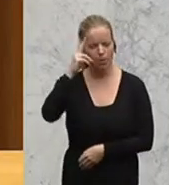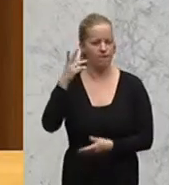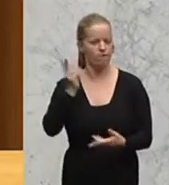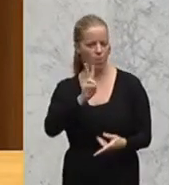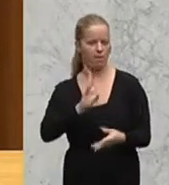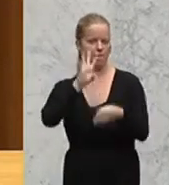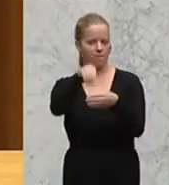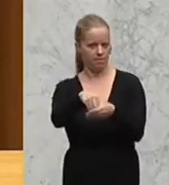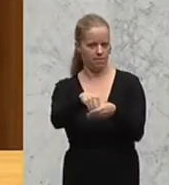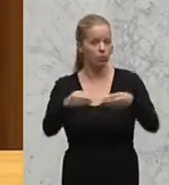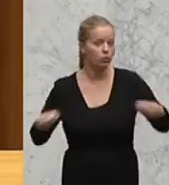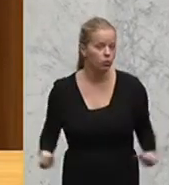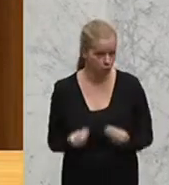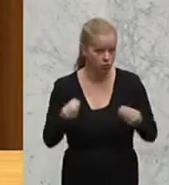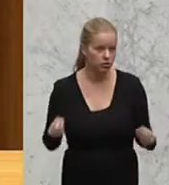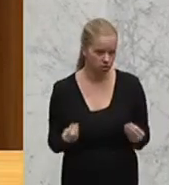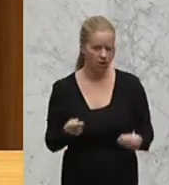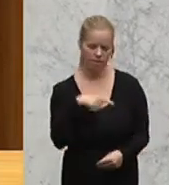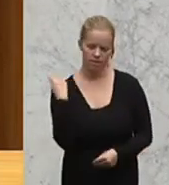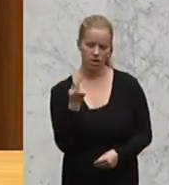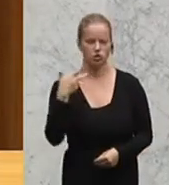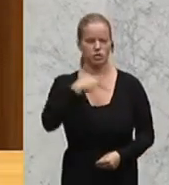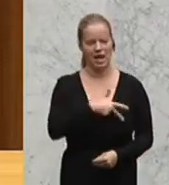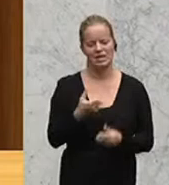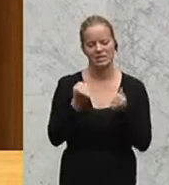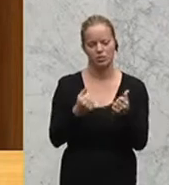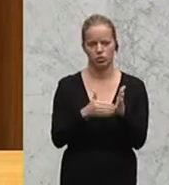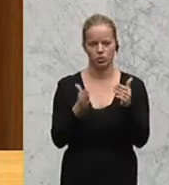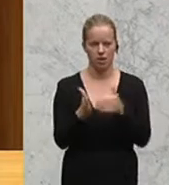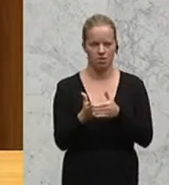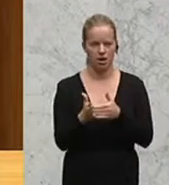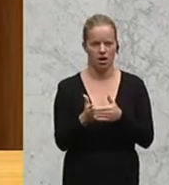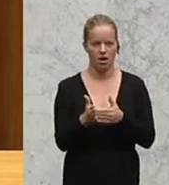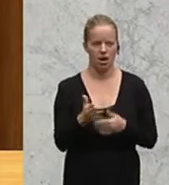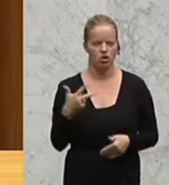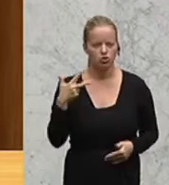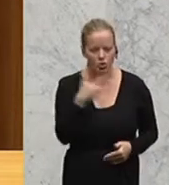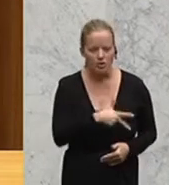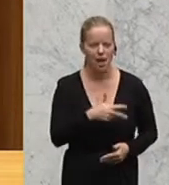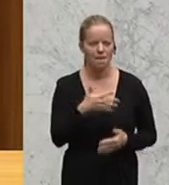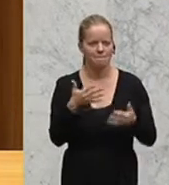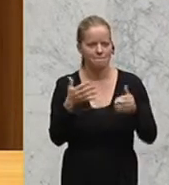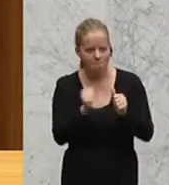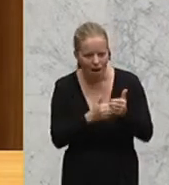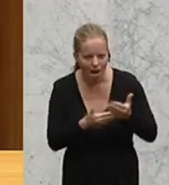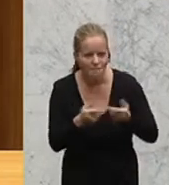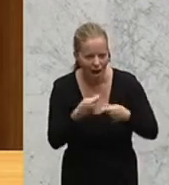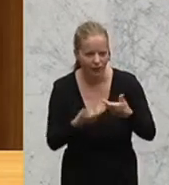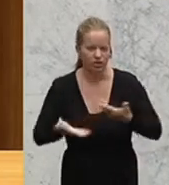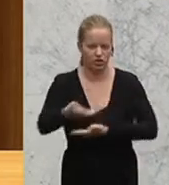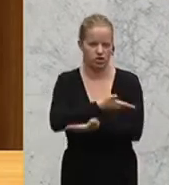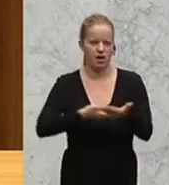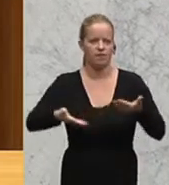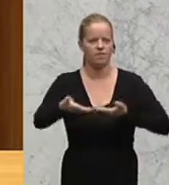deshalb, weil wir unsere sozialen Sicherungssysteme, unsere soziale Marktwirtschaft, weil wir unsere Werte